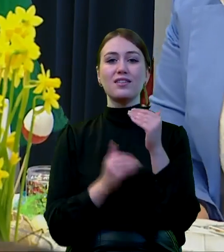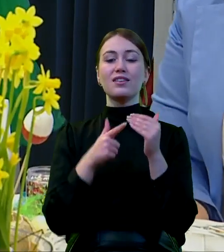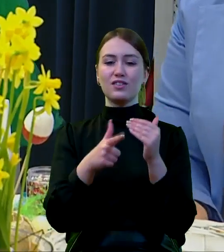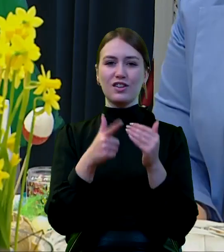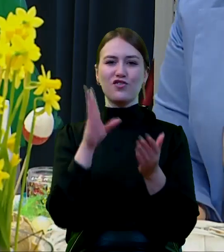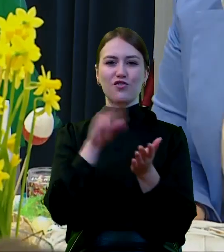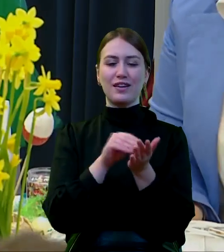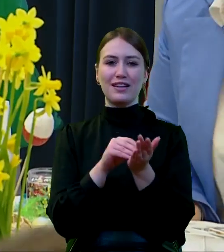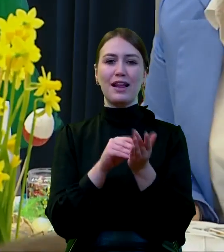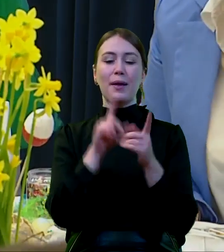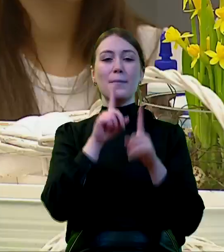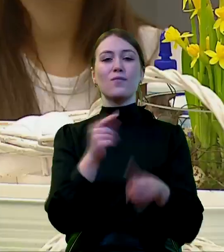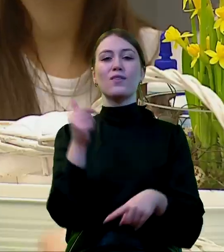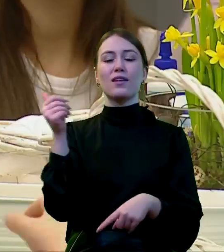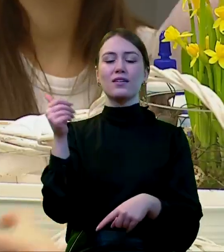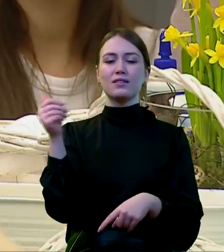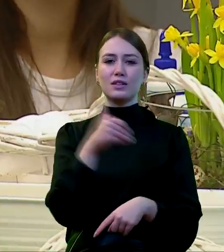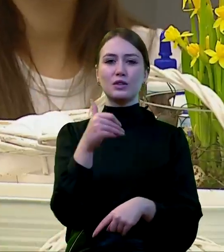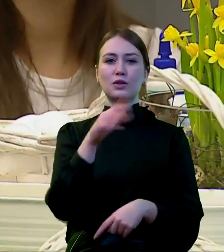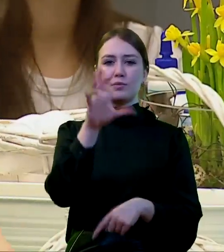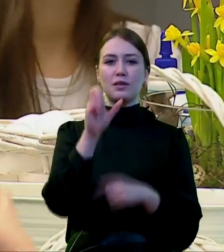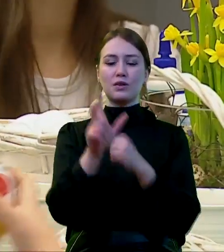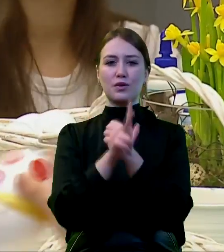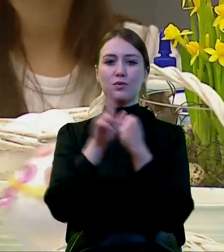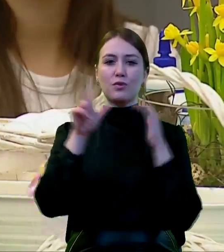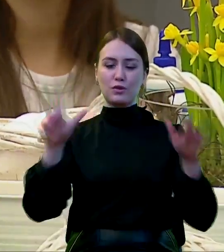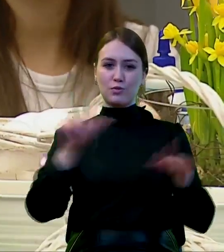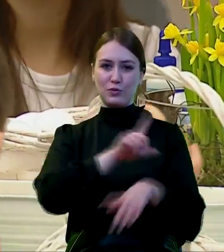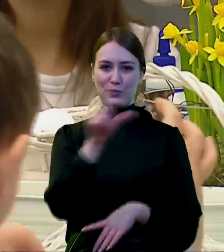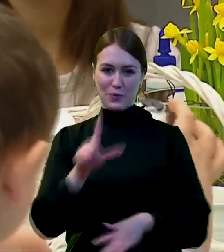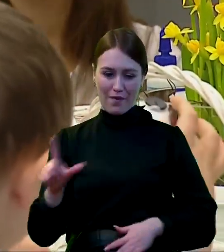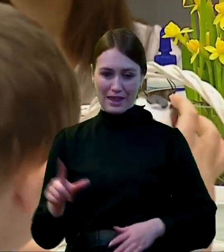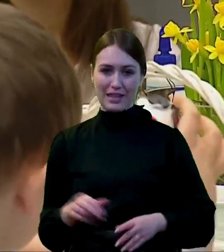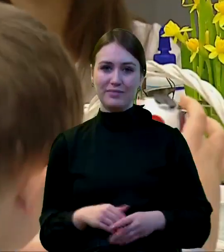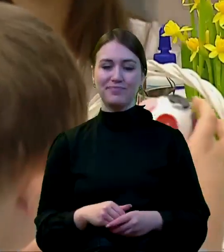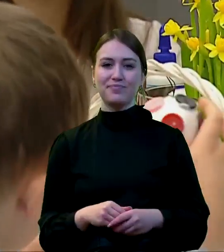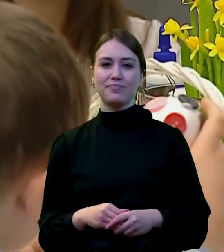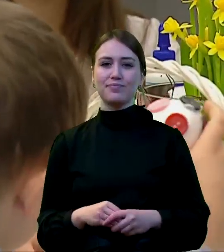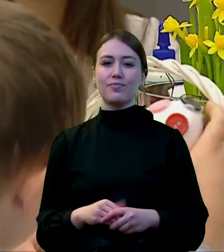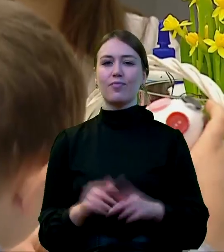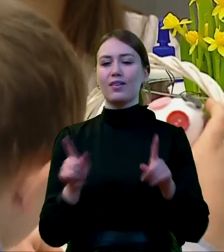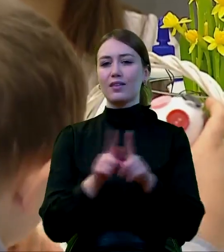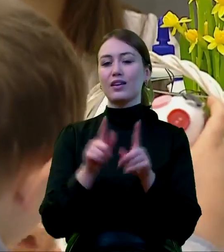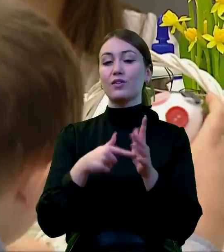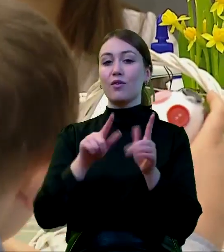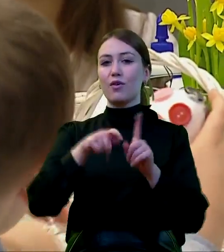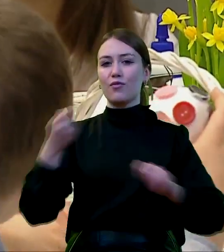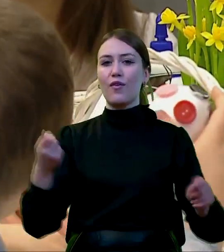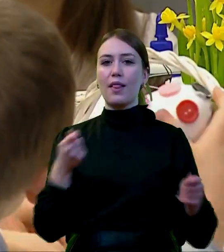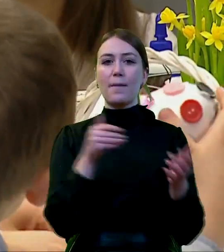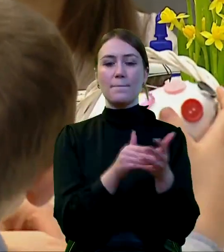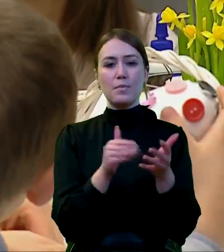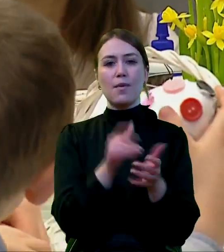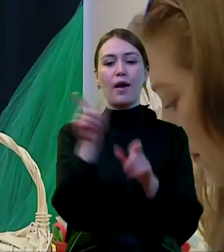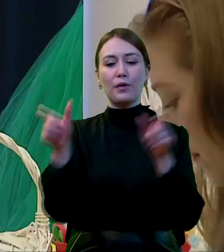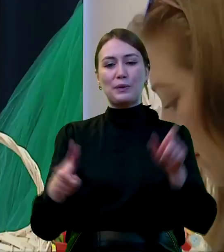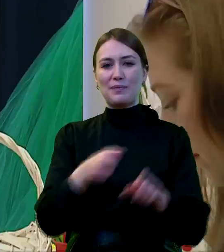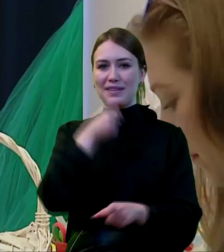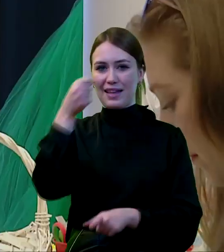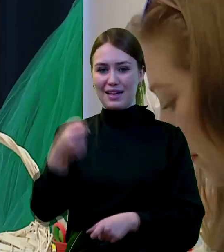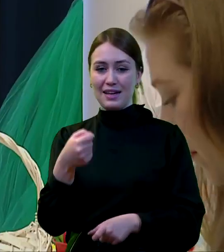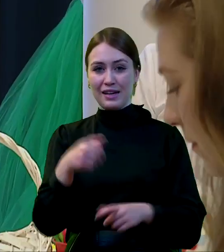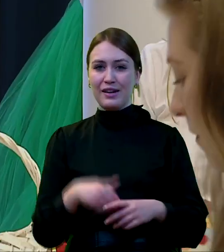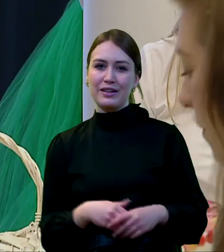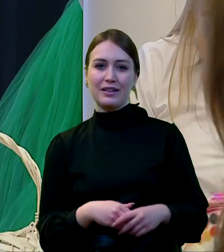świadczenia. Dzisiaj to jest 1588 zł. I to jest też to rozwiązanie, które pomaga naszym seniorom.